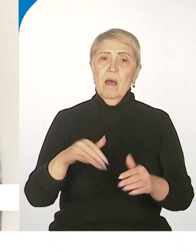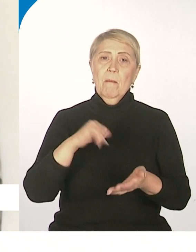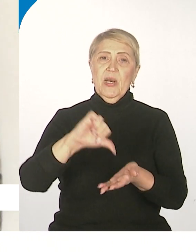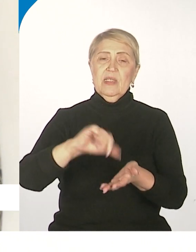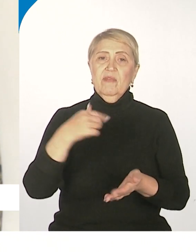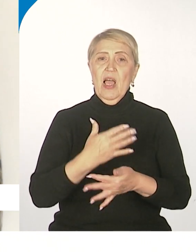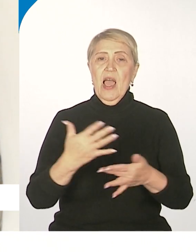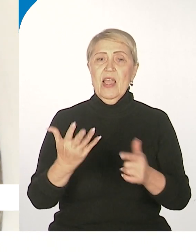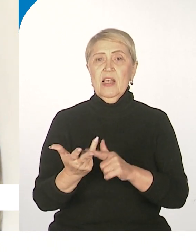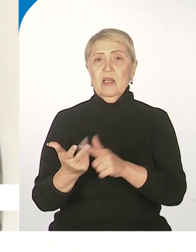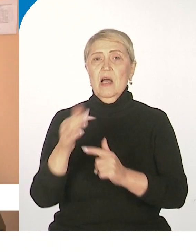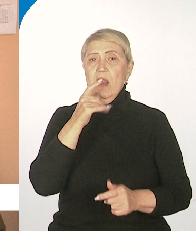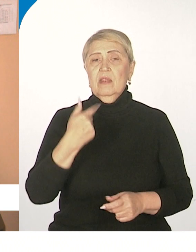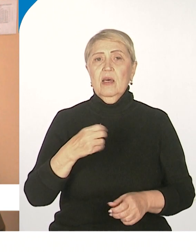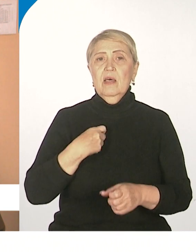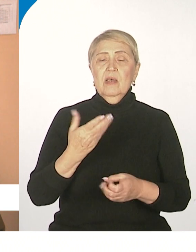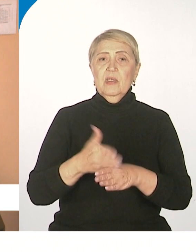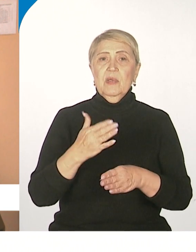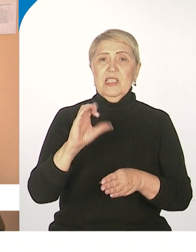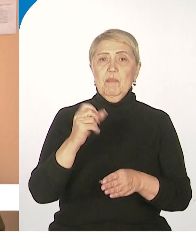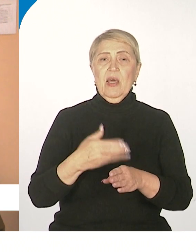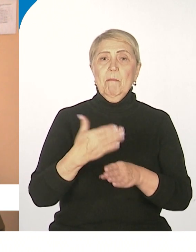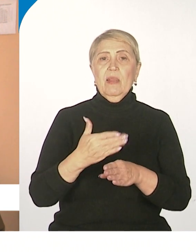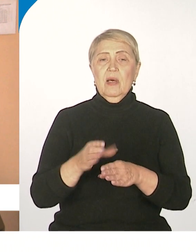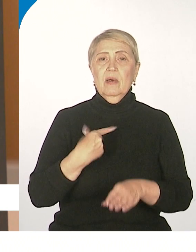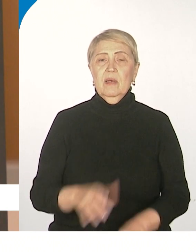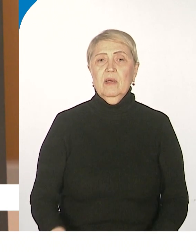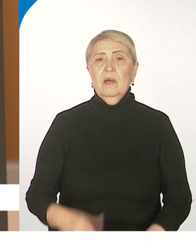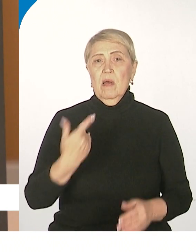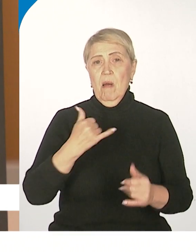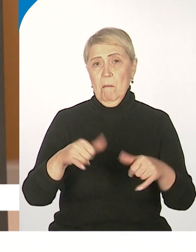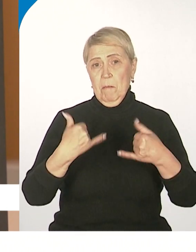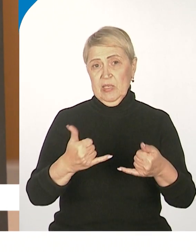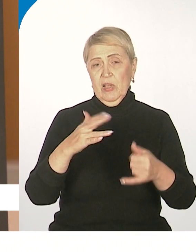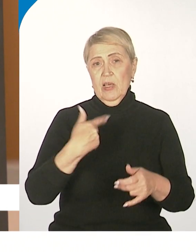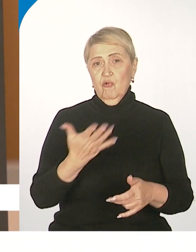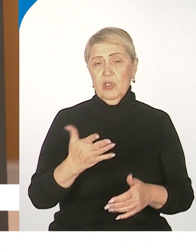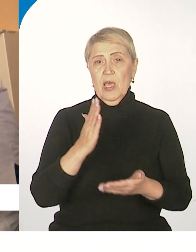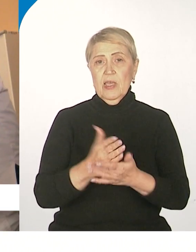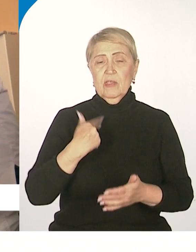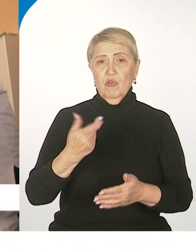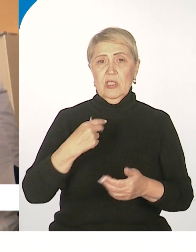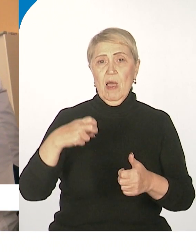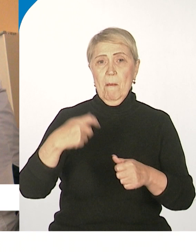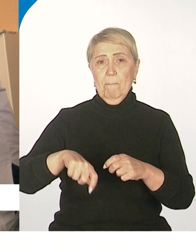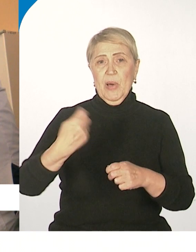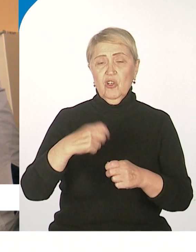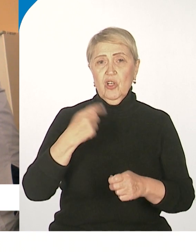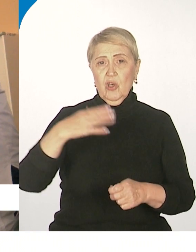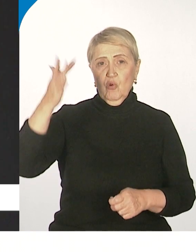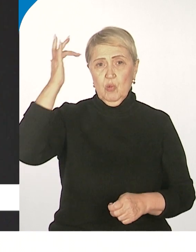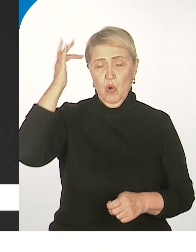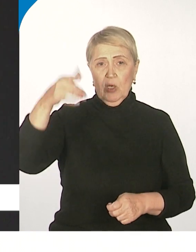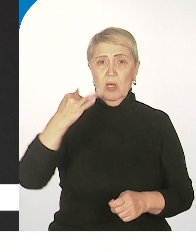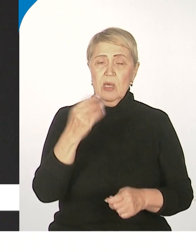лет назад Сбербанк. Она не заменяет врача-орентгенолога, но позволяет ему быстрее увидеть область поражения мозга и принять решение о